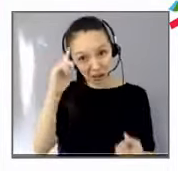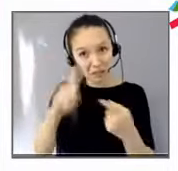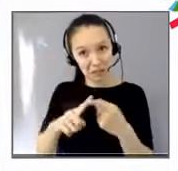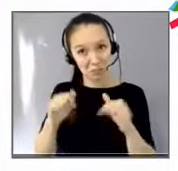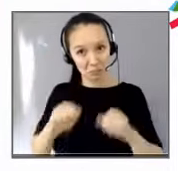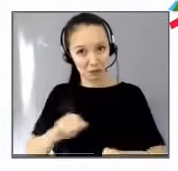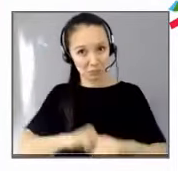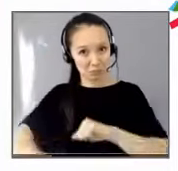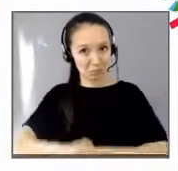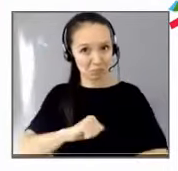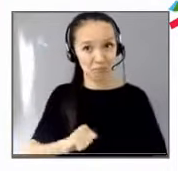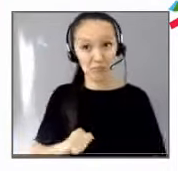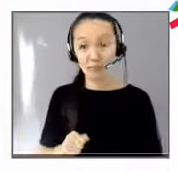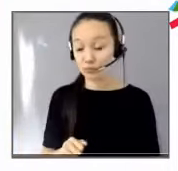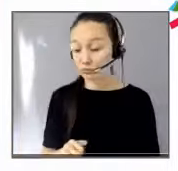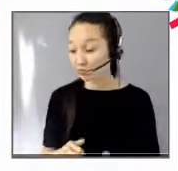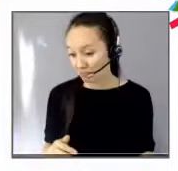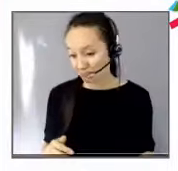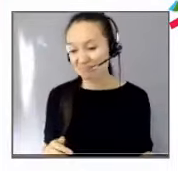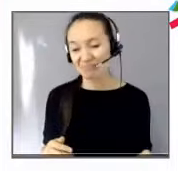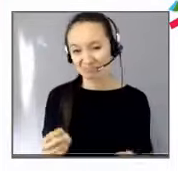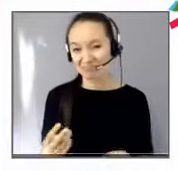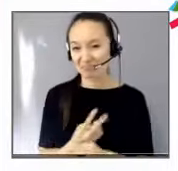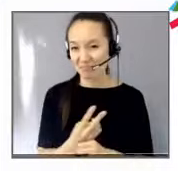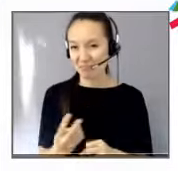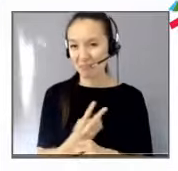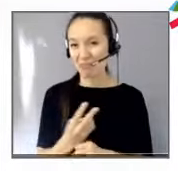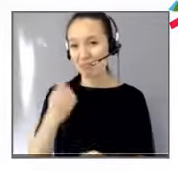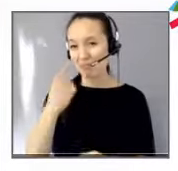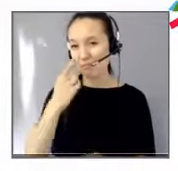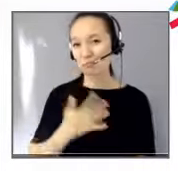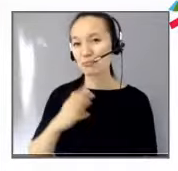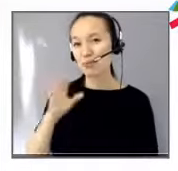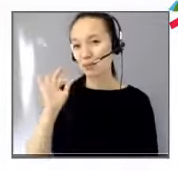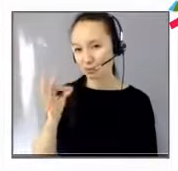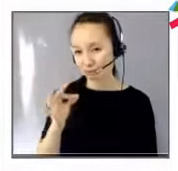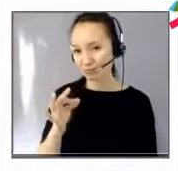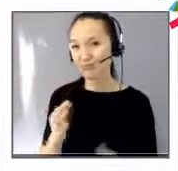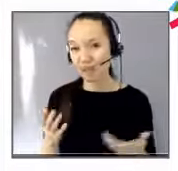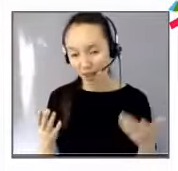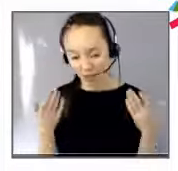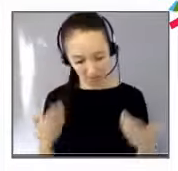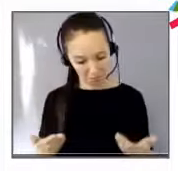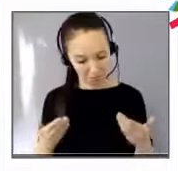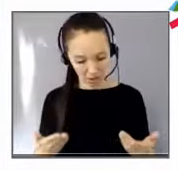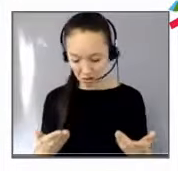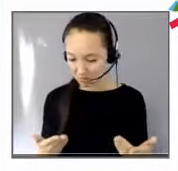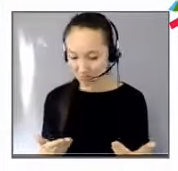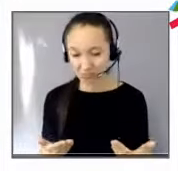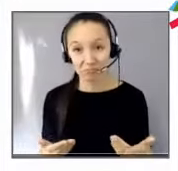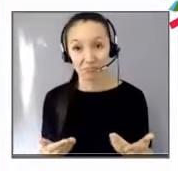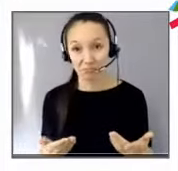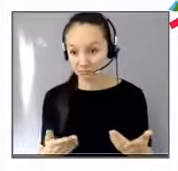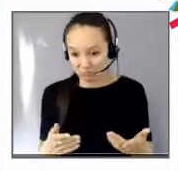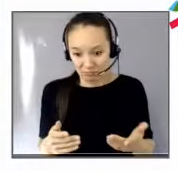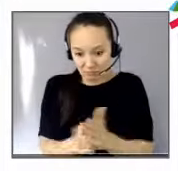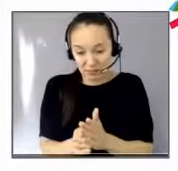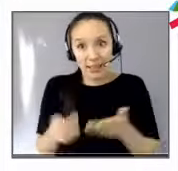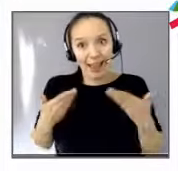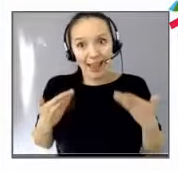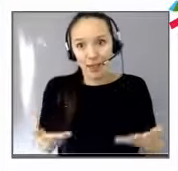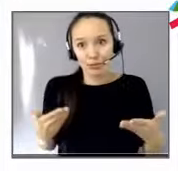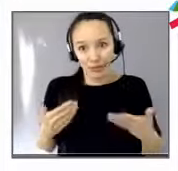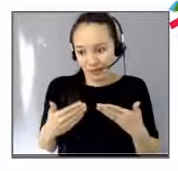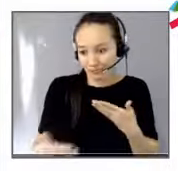raison parce que je crois que c'est effectivement c'est devenu désormais un sujet d'actualité. Je crois qu peut en profiter pour remercier